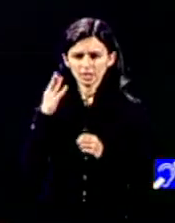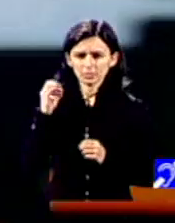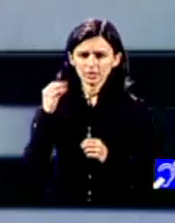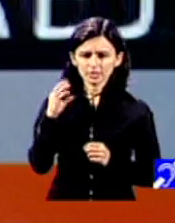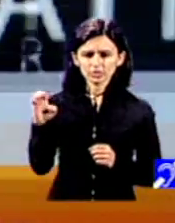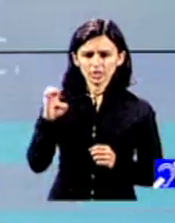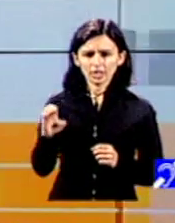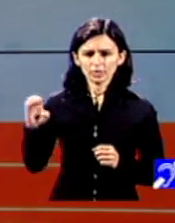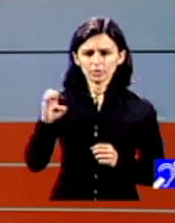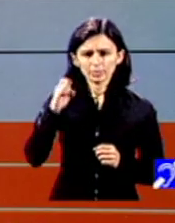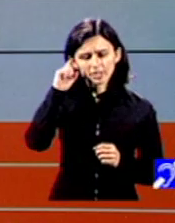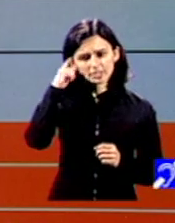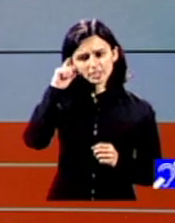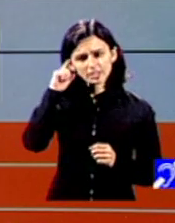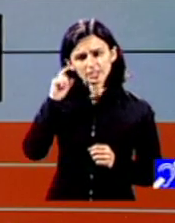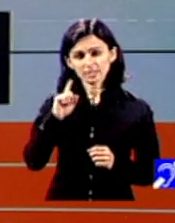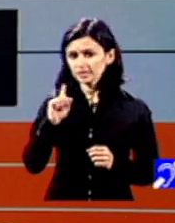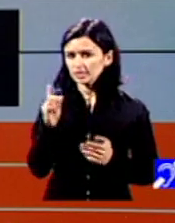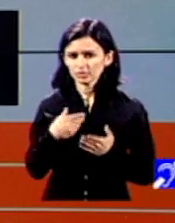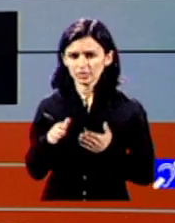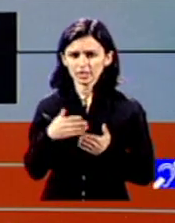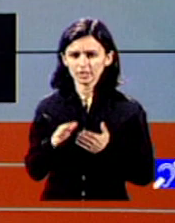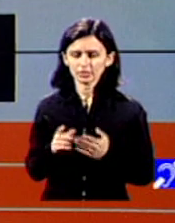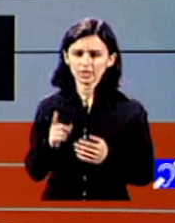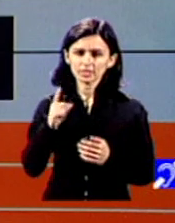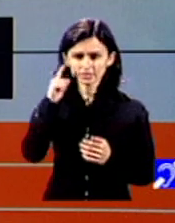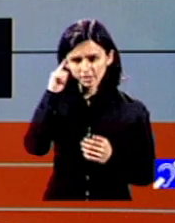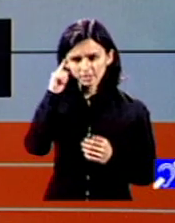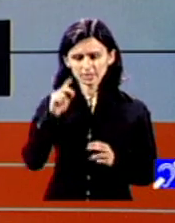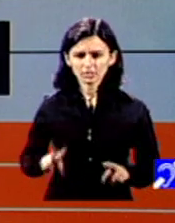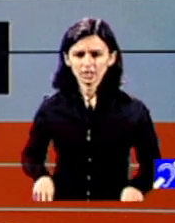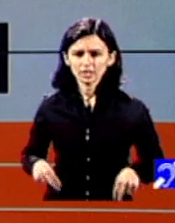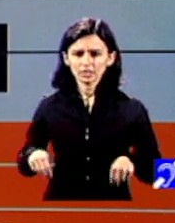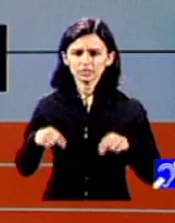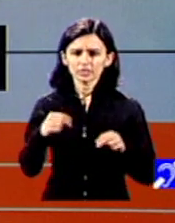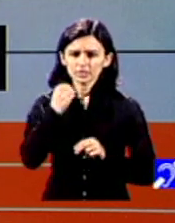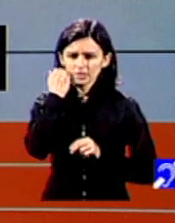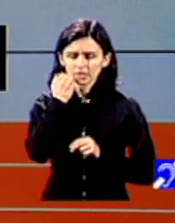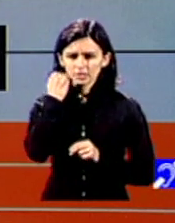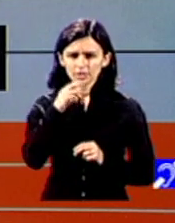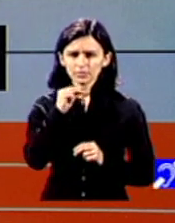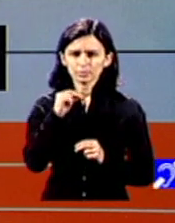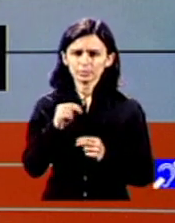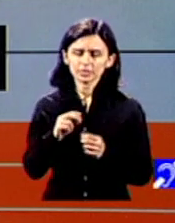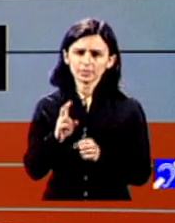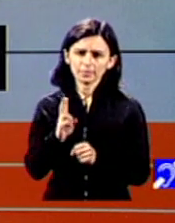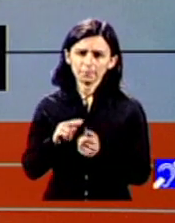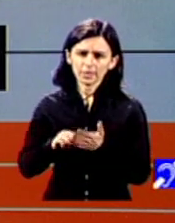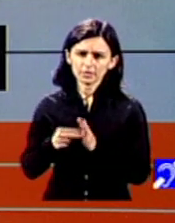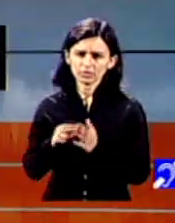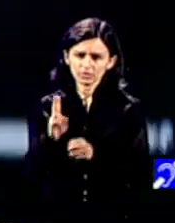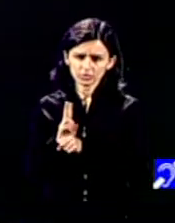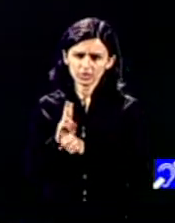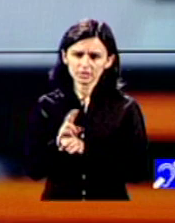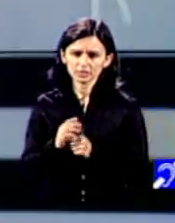gândesc nu la cheltuială ci la investiție atunci când vorbesc de tehnologie asistive pentru că nu-i așa pe termen lung iarăi de